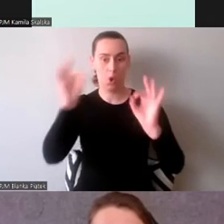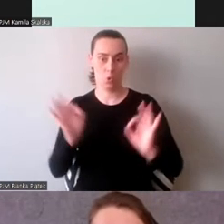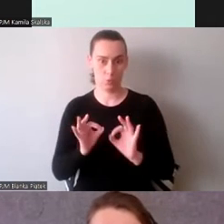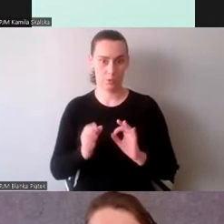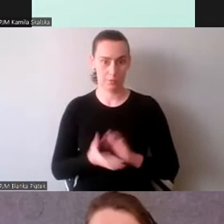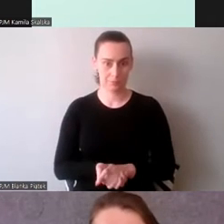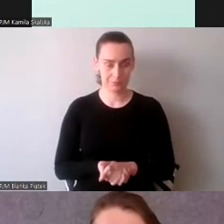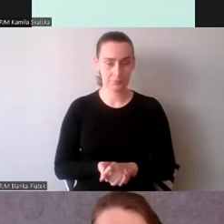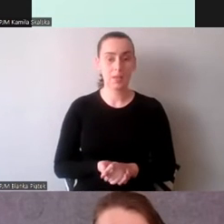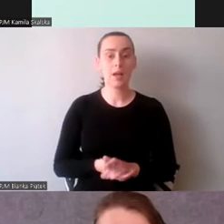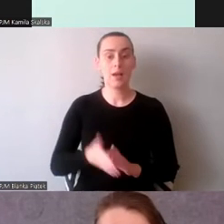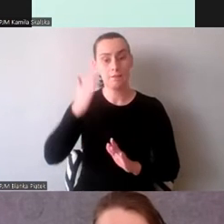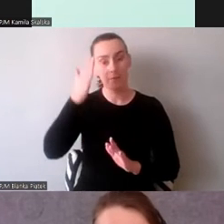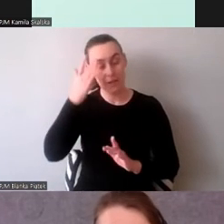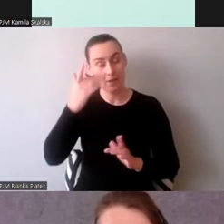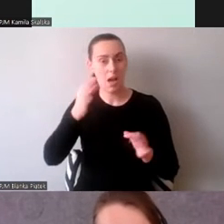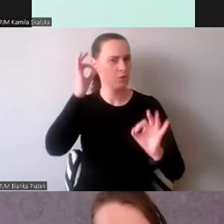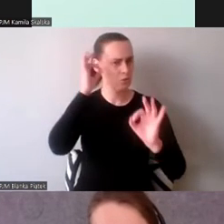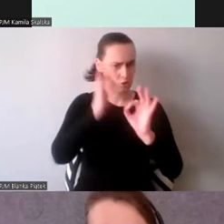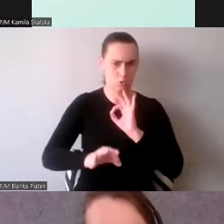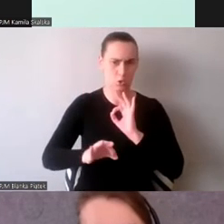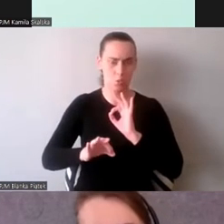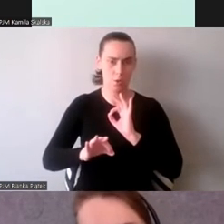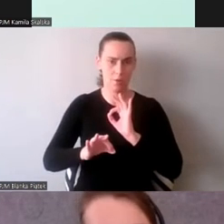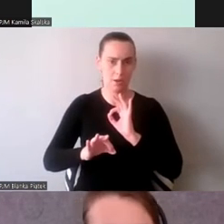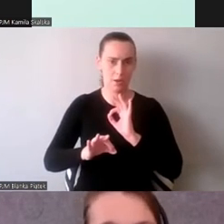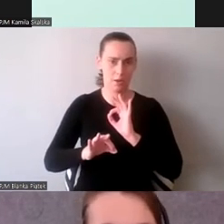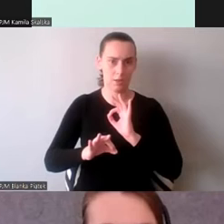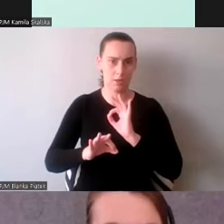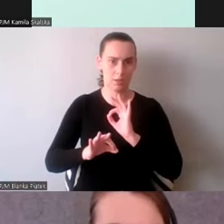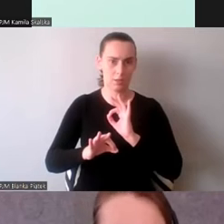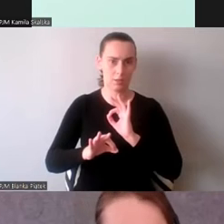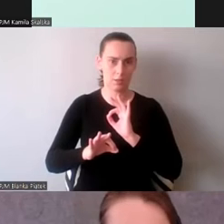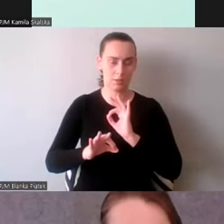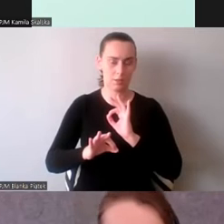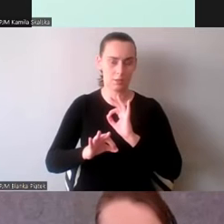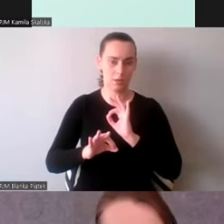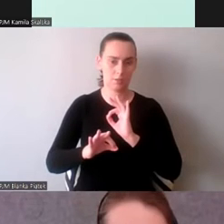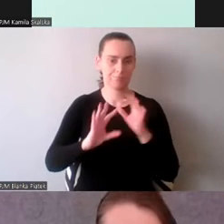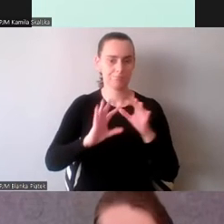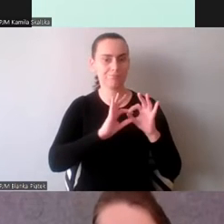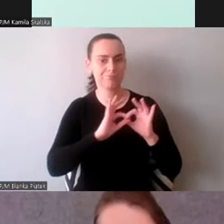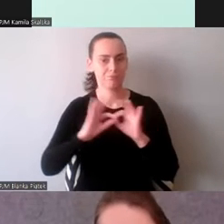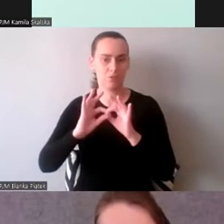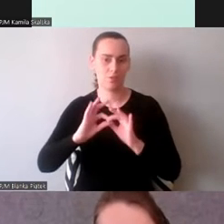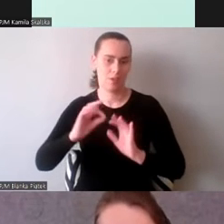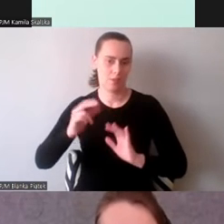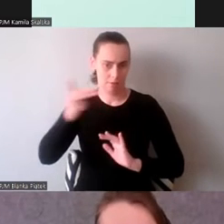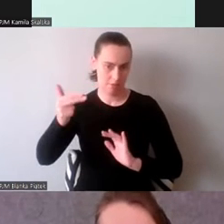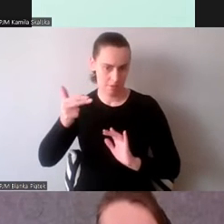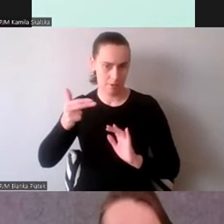szczegółowa wiedza dotycząca jakiegoś tematu.